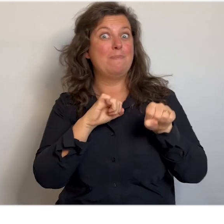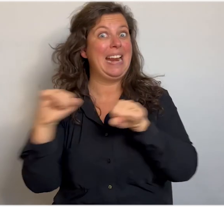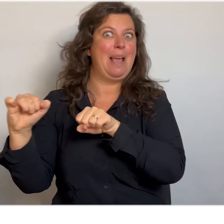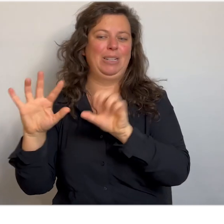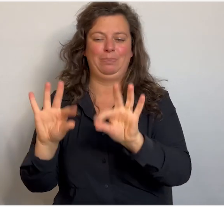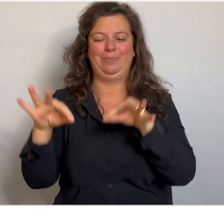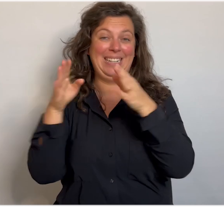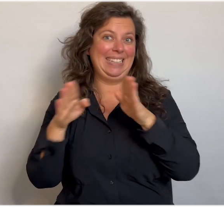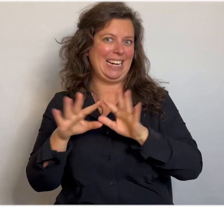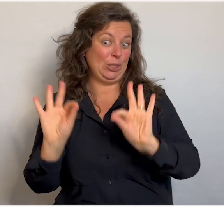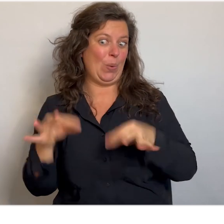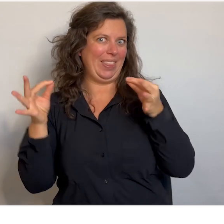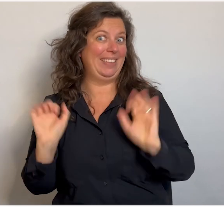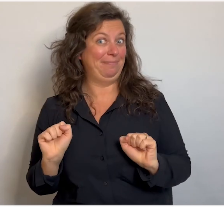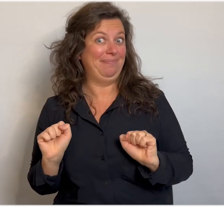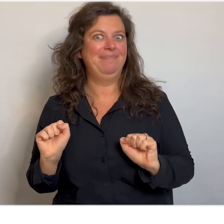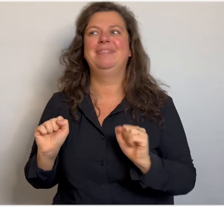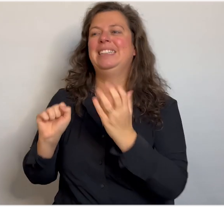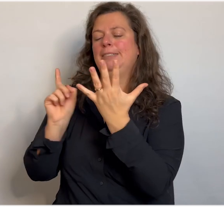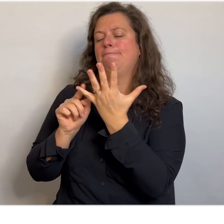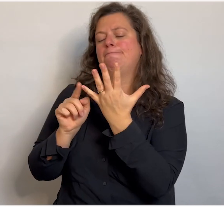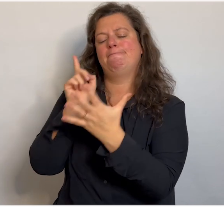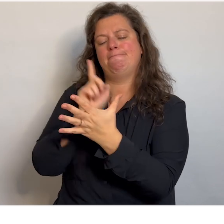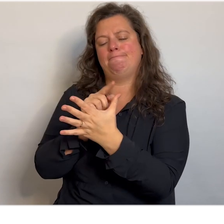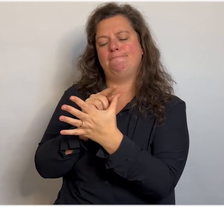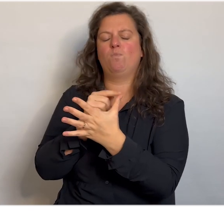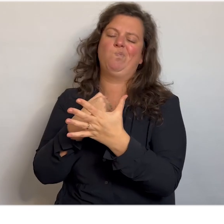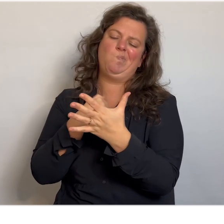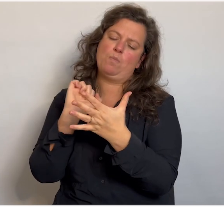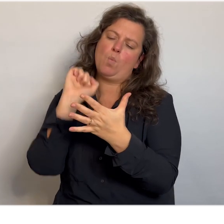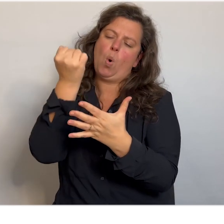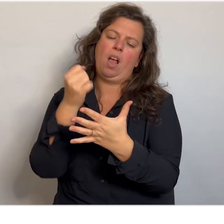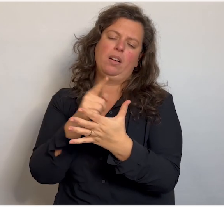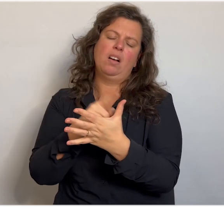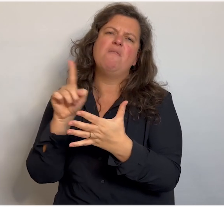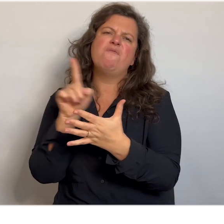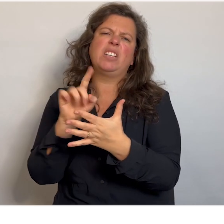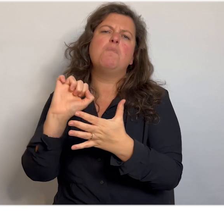Zelfs met de kerst. Zo. En dan ook één dingetje wat ik dus heel erg moeilijk vind.